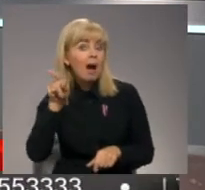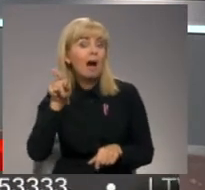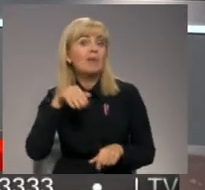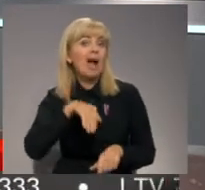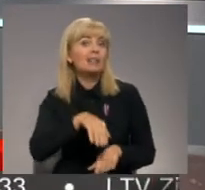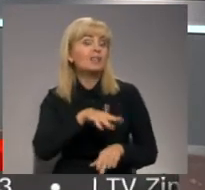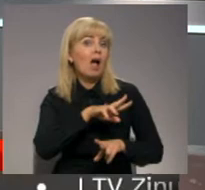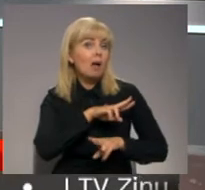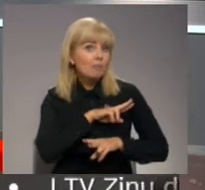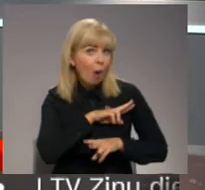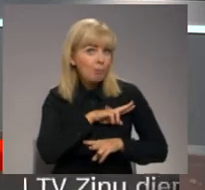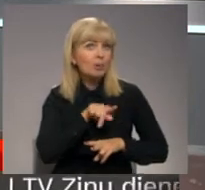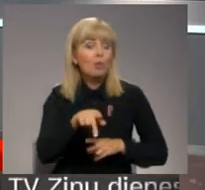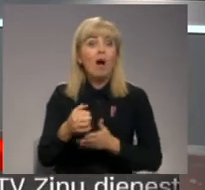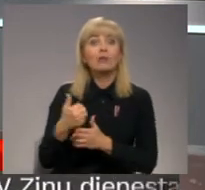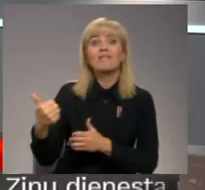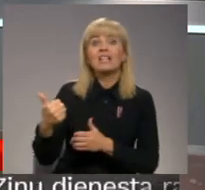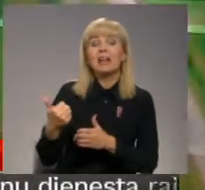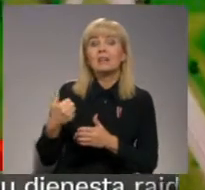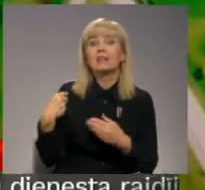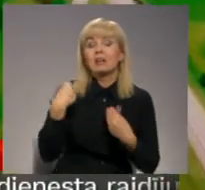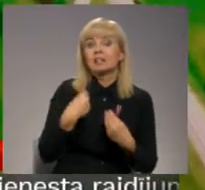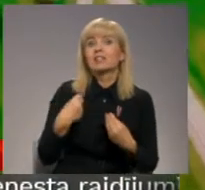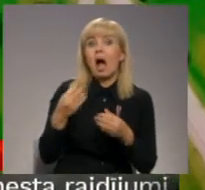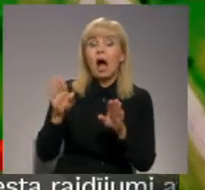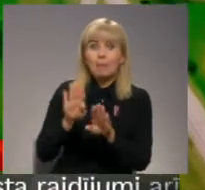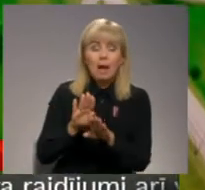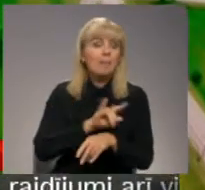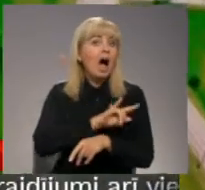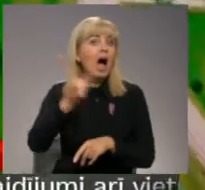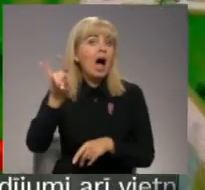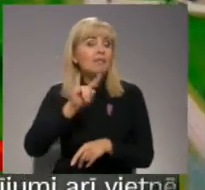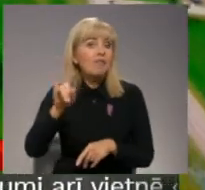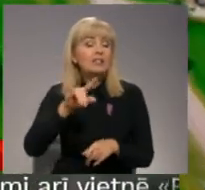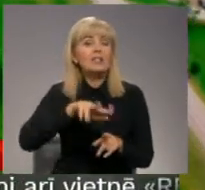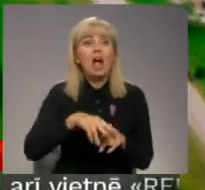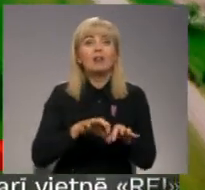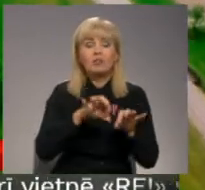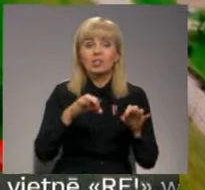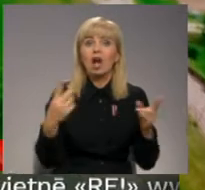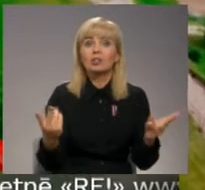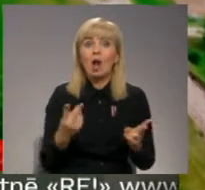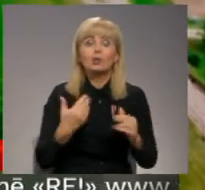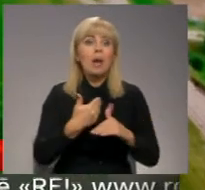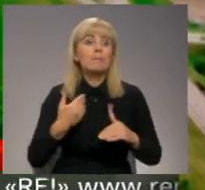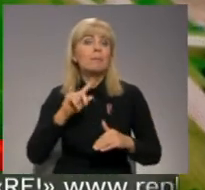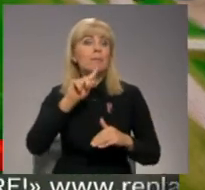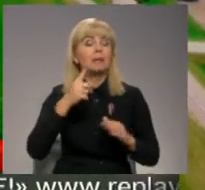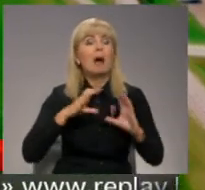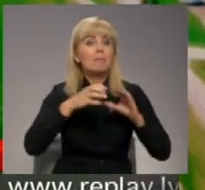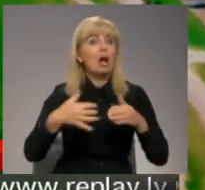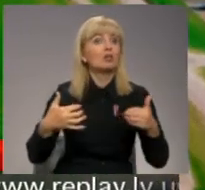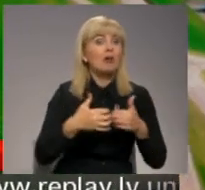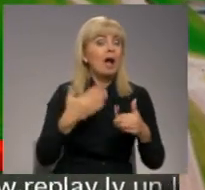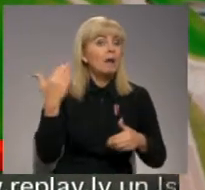skapī. Stāstīja Zemgals televīzija. Aviācijas tradīcijas Jelgavā aizsākušās jau pirms pirmā pasaules kara, bet